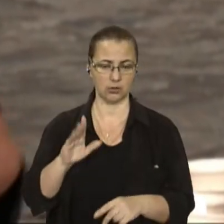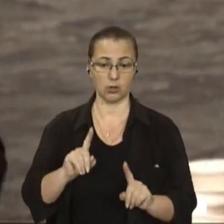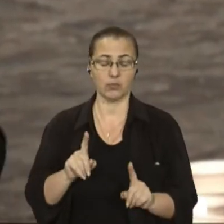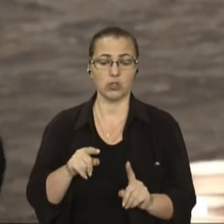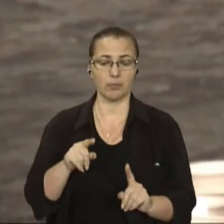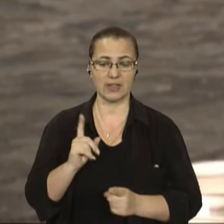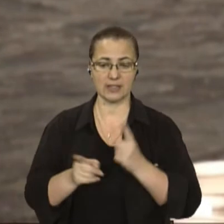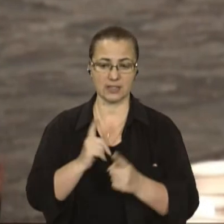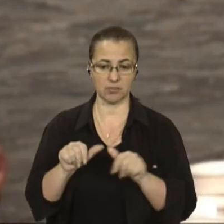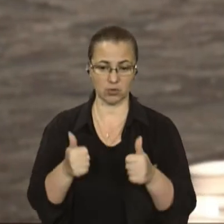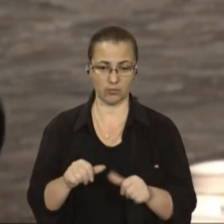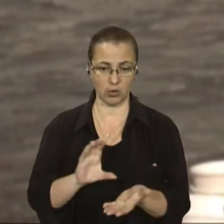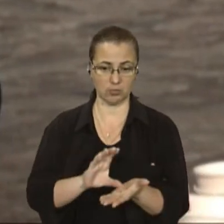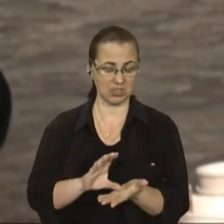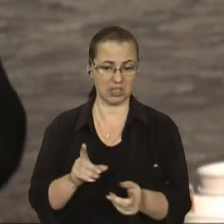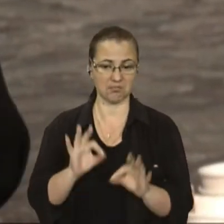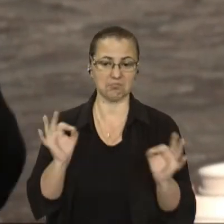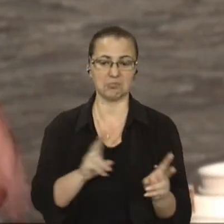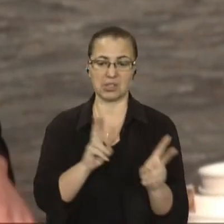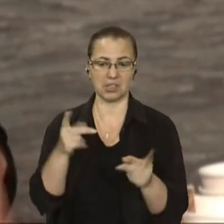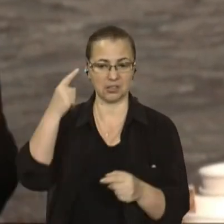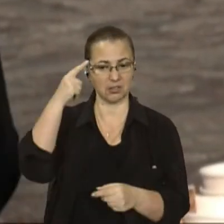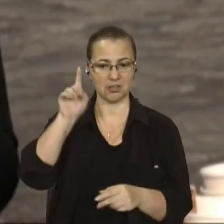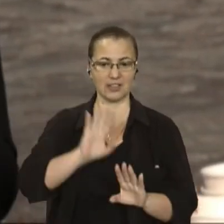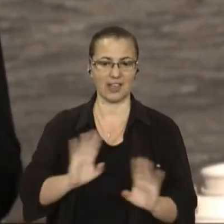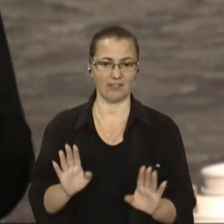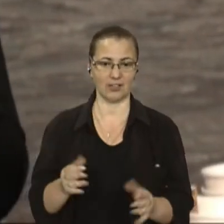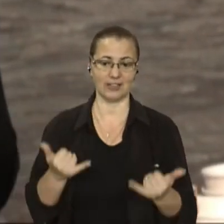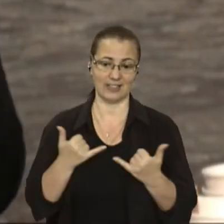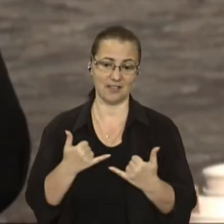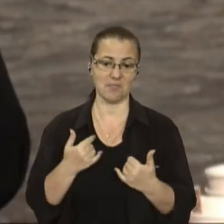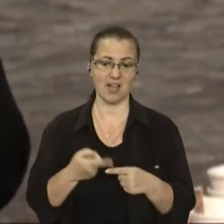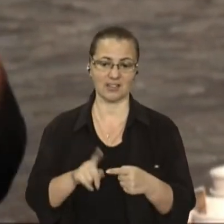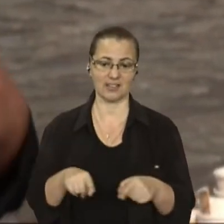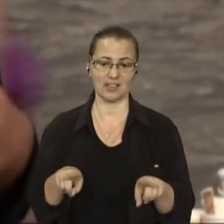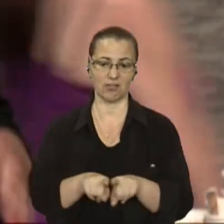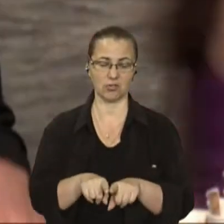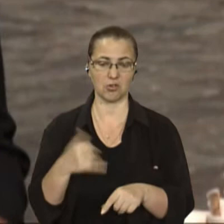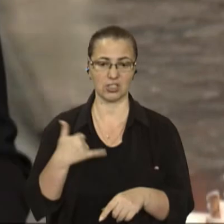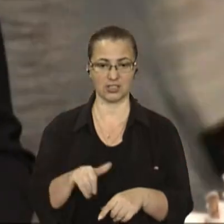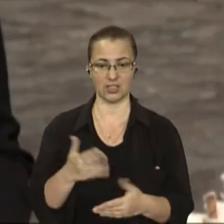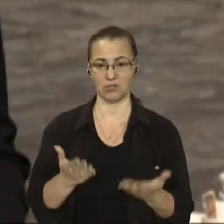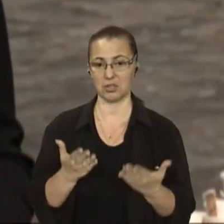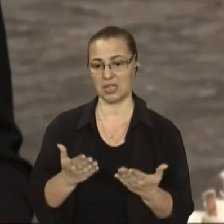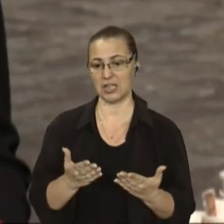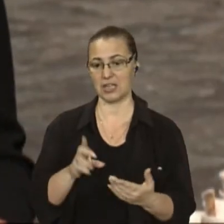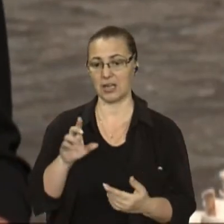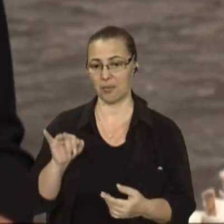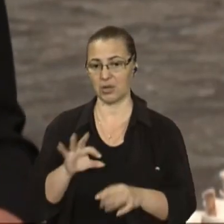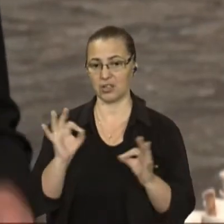зміною форми стаканчика Насправді ніхто не задумався до того. Чесно, для мене це теж дивно, бо нічого такого